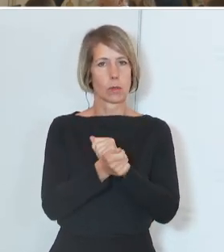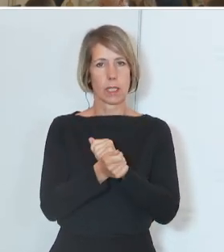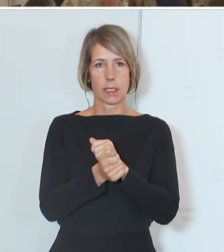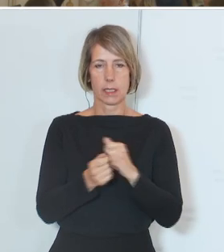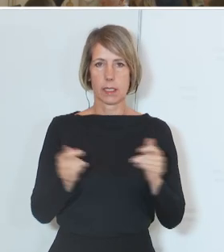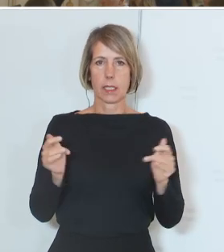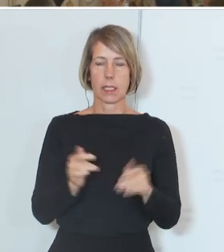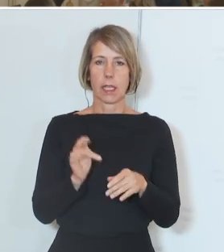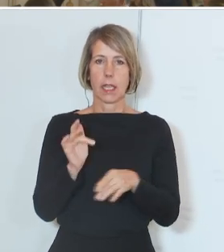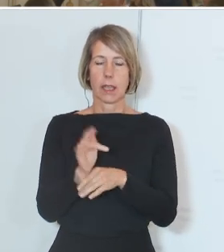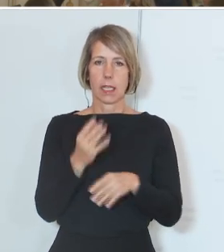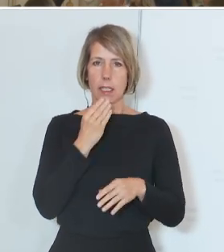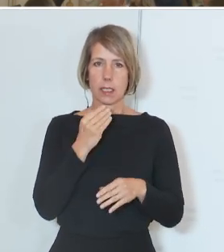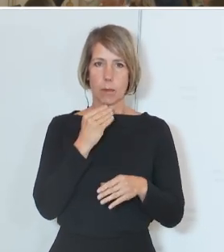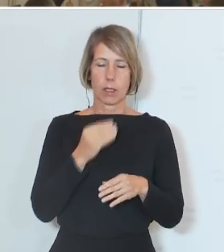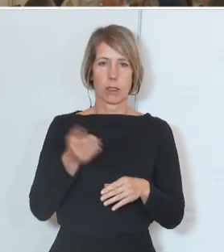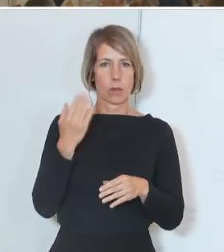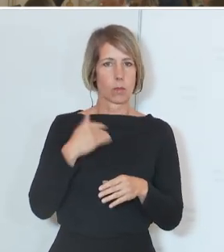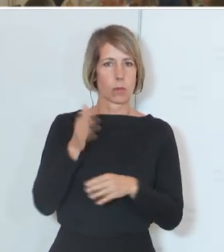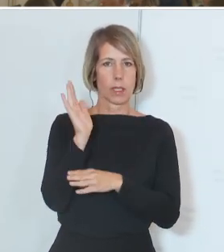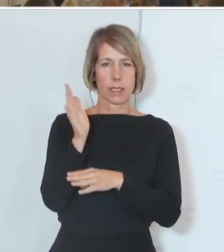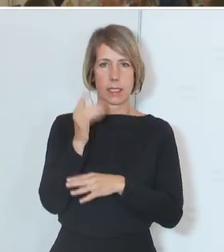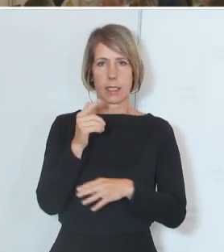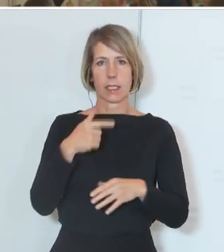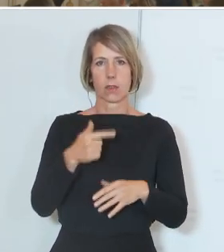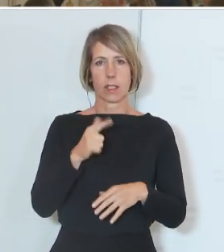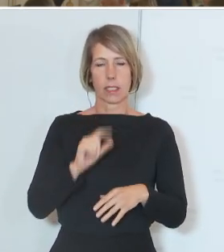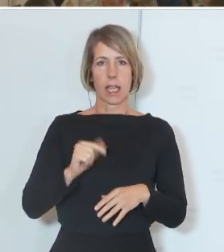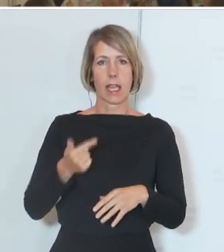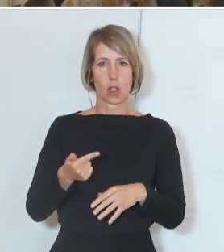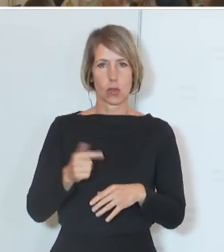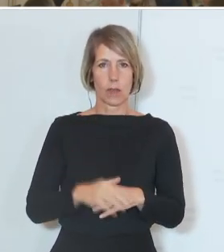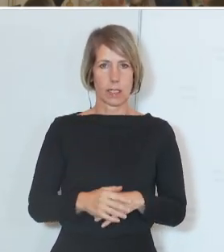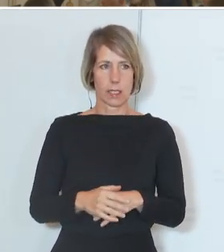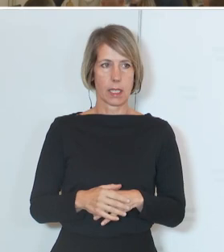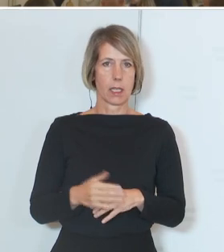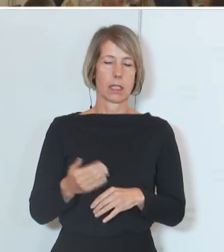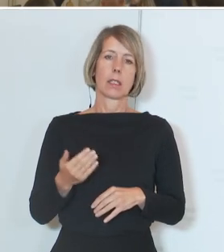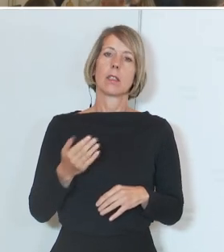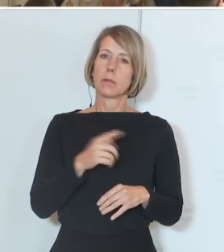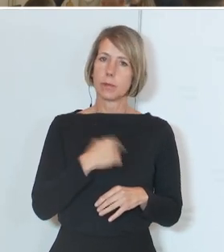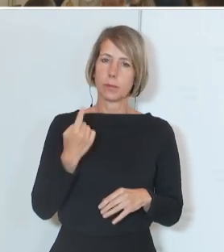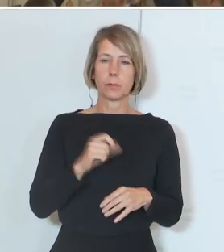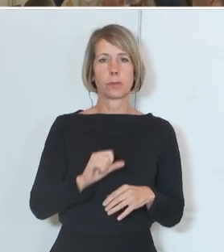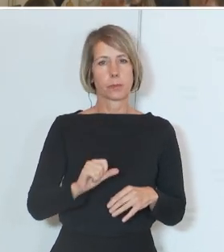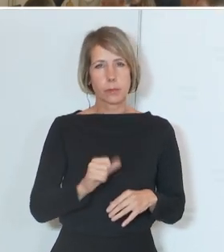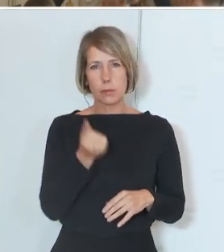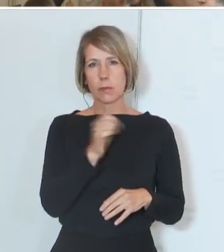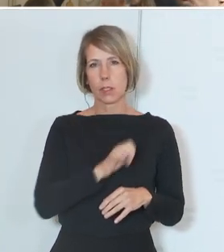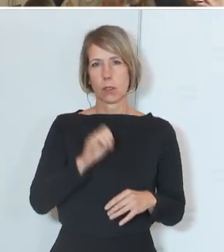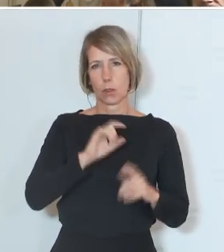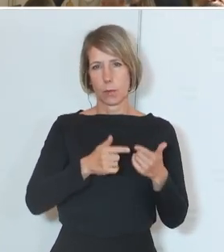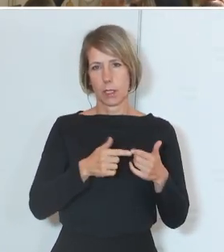Jänner 2021 präsentiert haben. Und ich darf auch festhalten, dass wir eines der ersten europäischen Länder waren, das diese